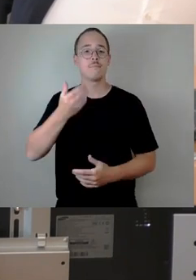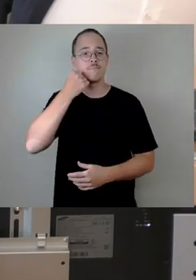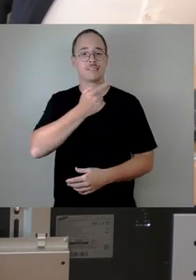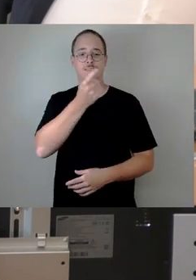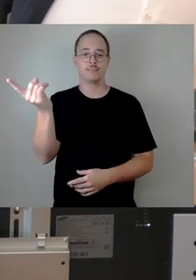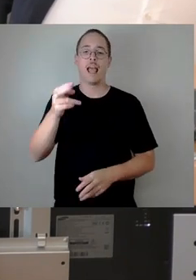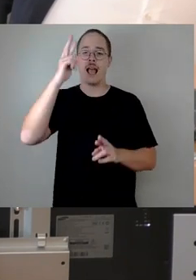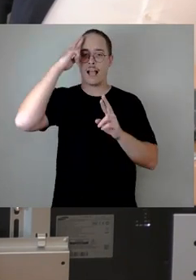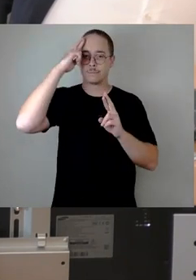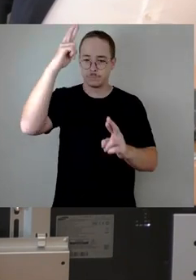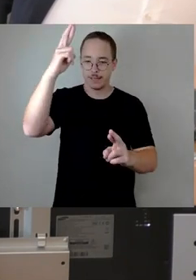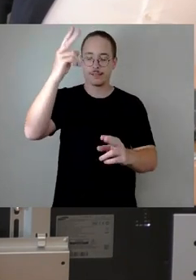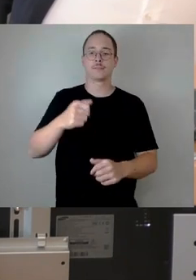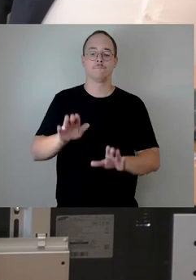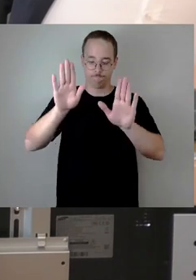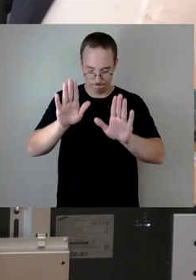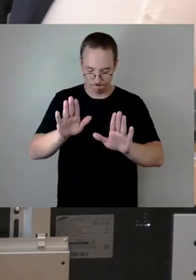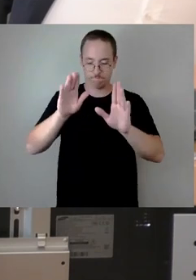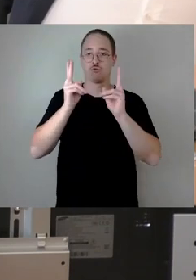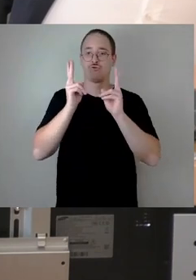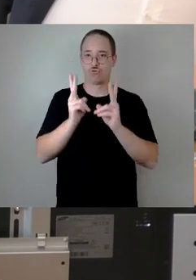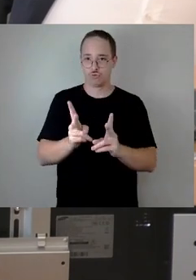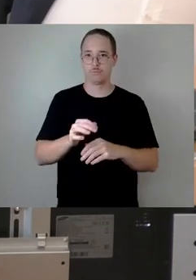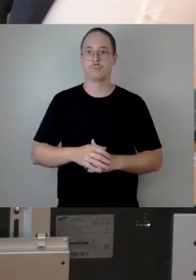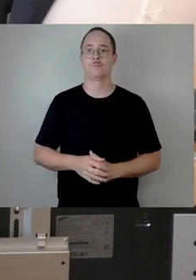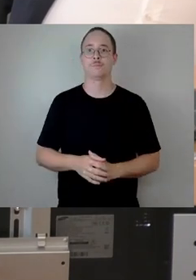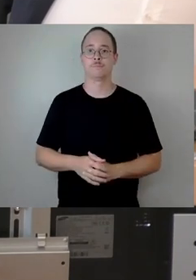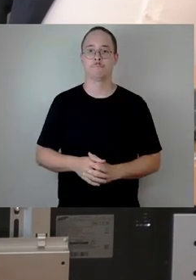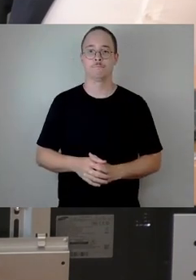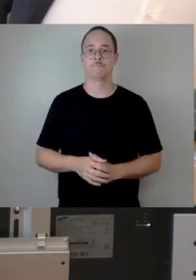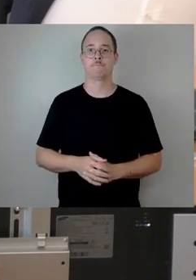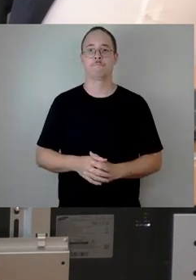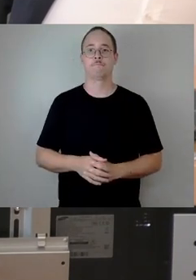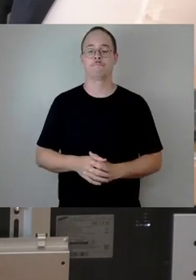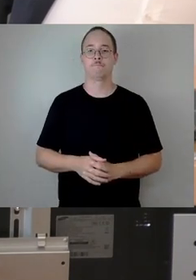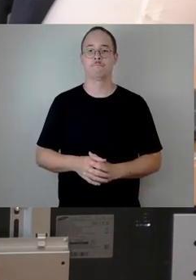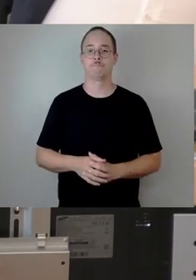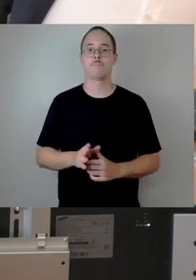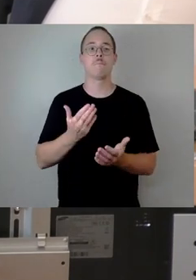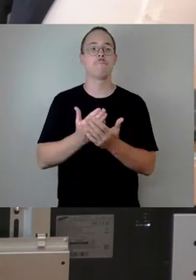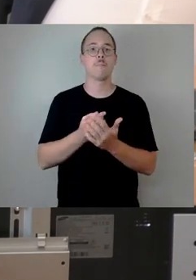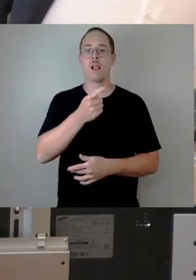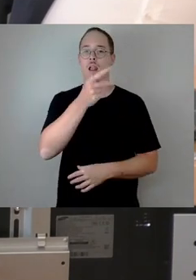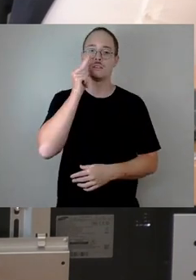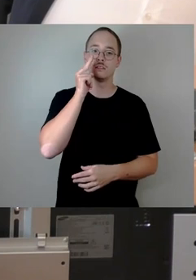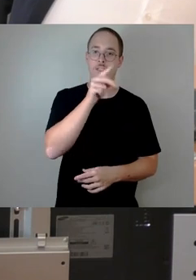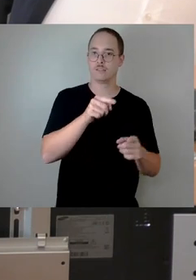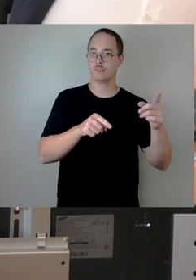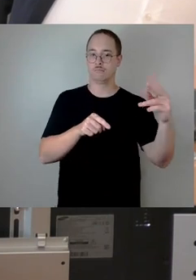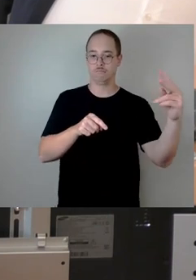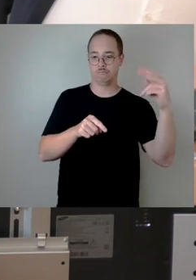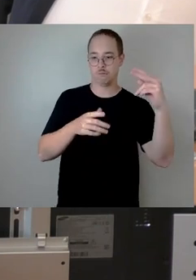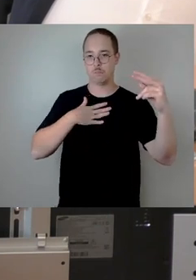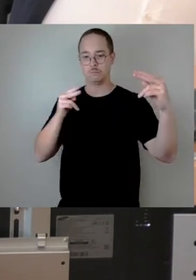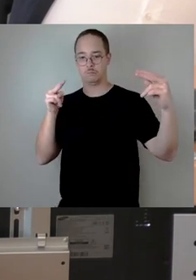dem anderen entgegenzutreten. Selbst wenn die Auffassung weit auseinanderliegen mögen. Die